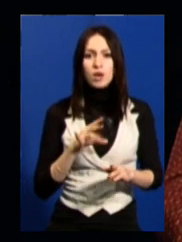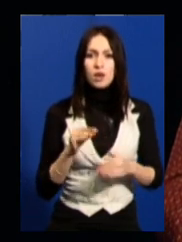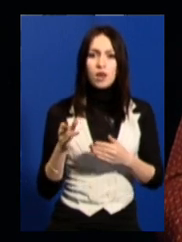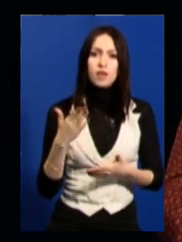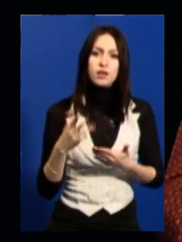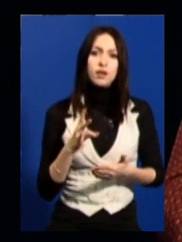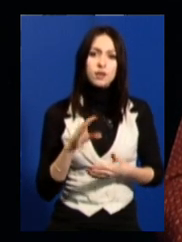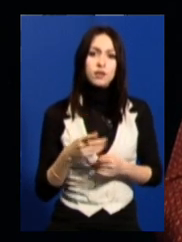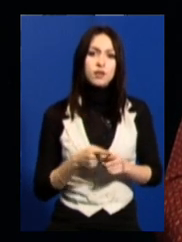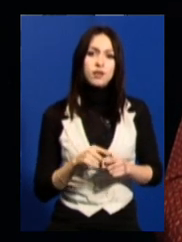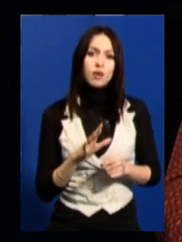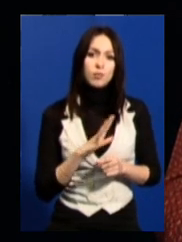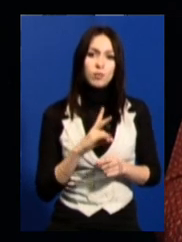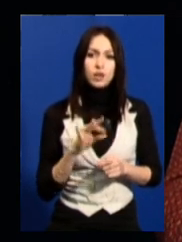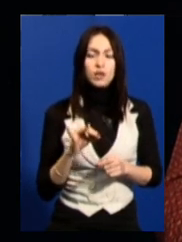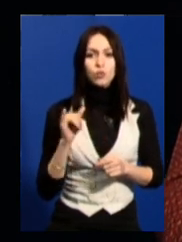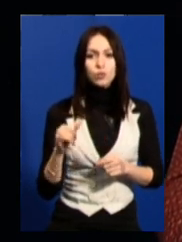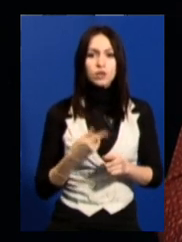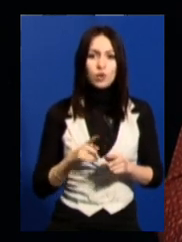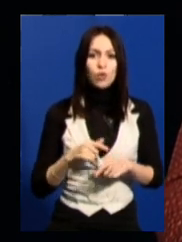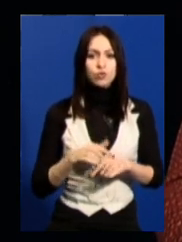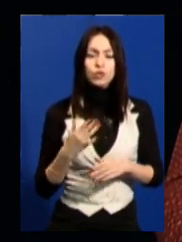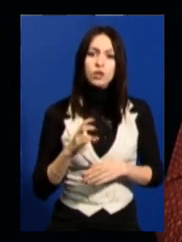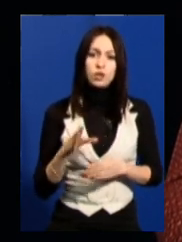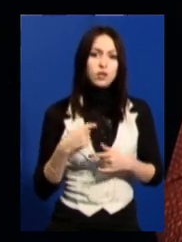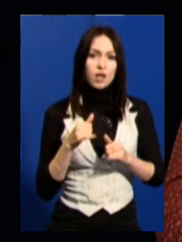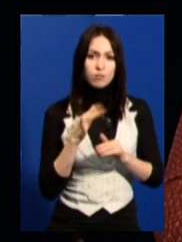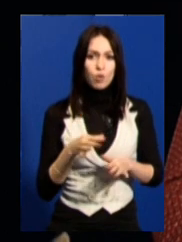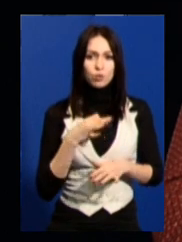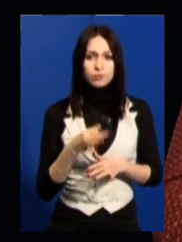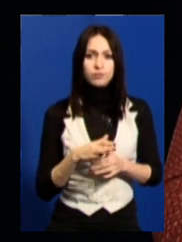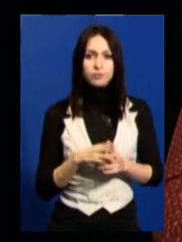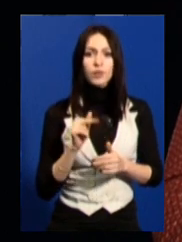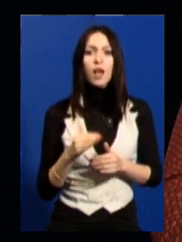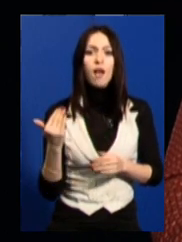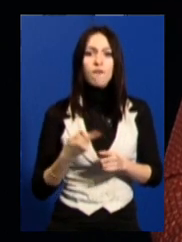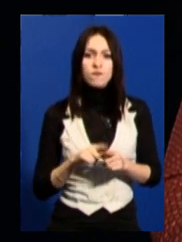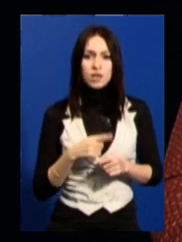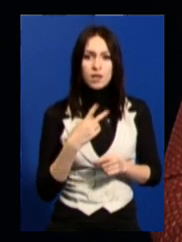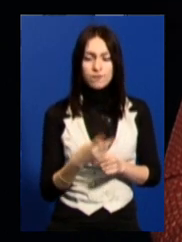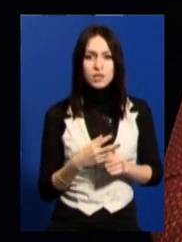чи ні це, був у них таке відчуття чи ні, я не можу сказати. А як ви це бачили?